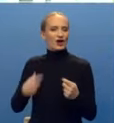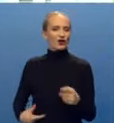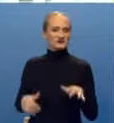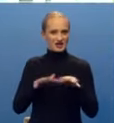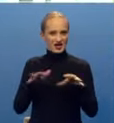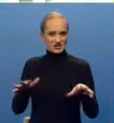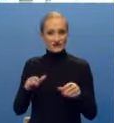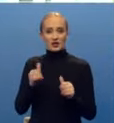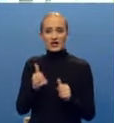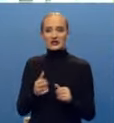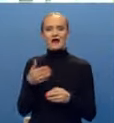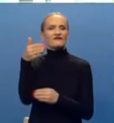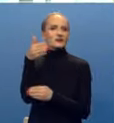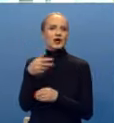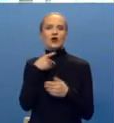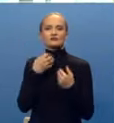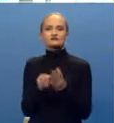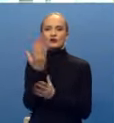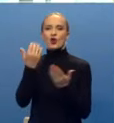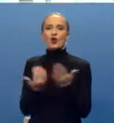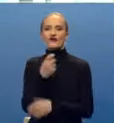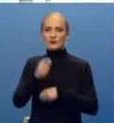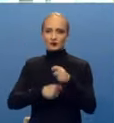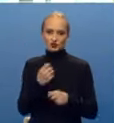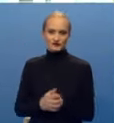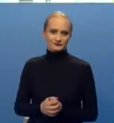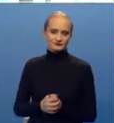razvoj jer preduzetnice stvaraju nove poslove.